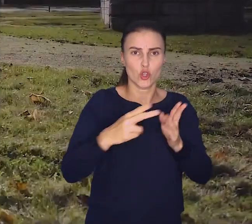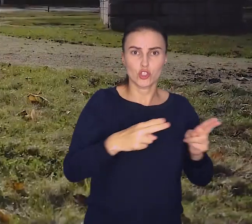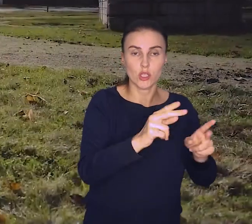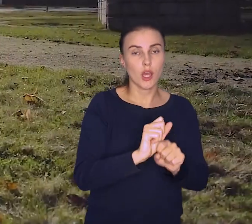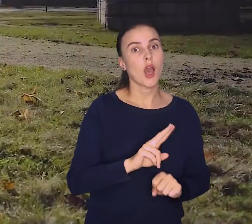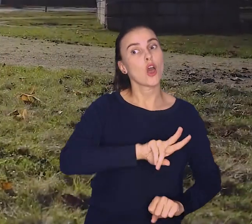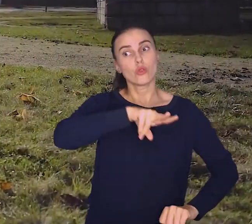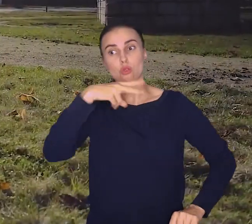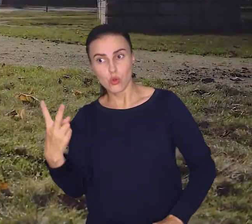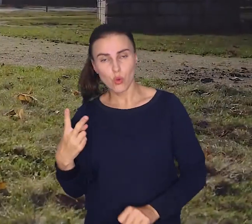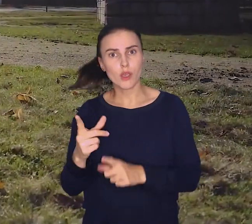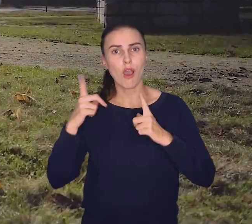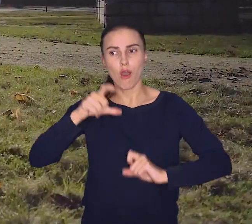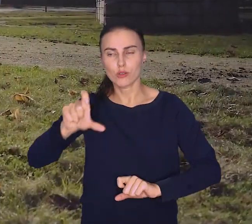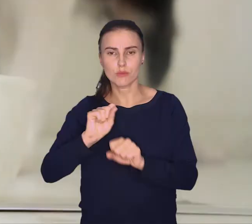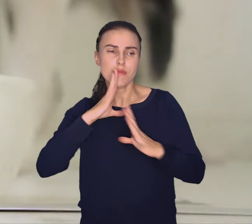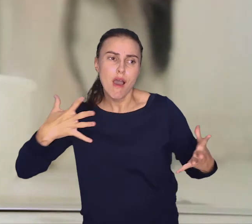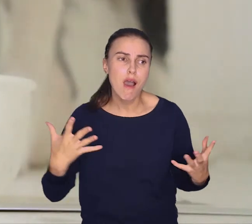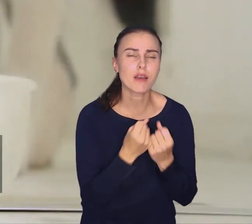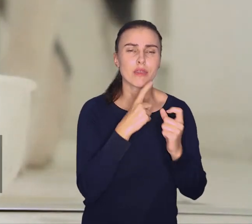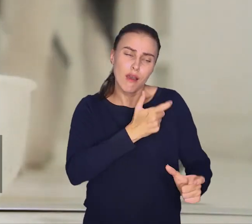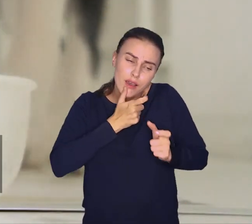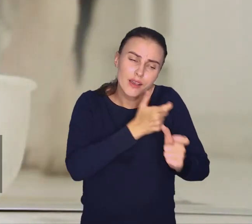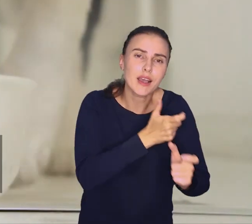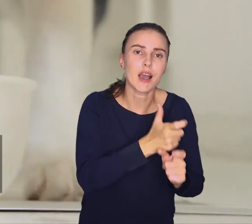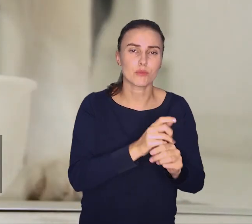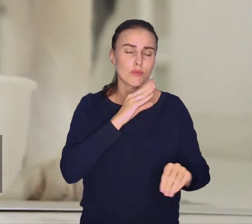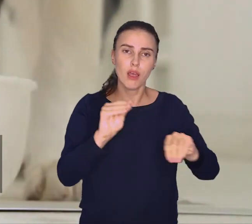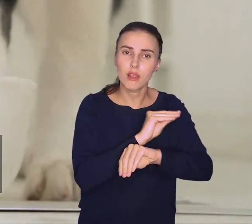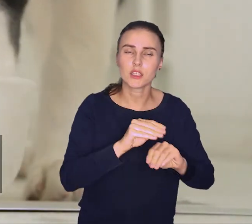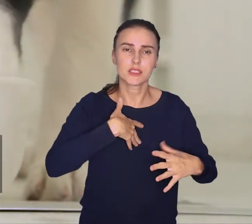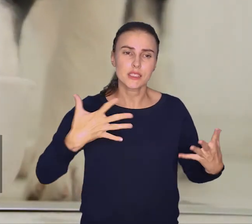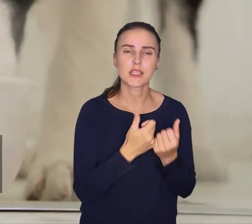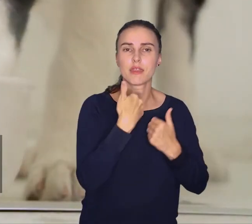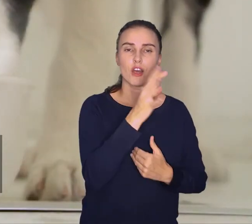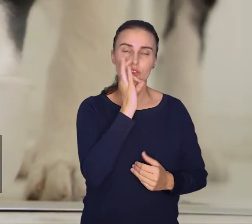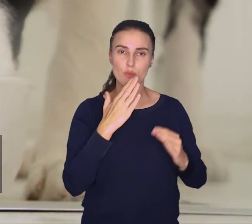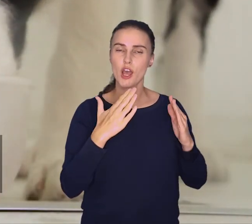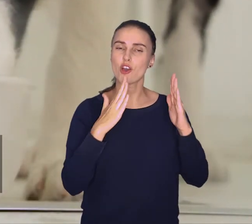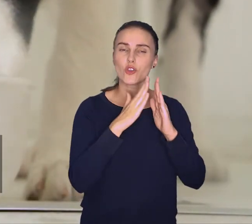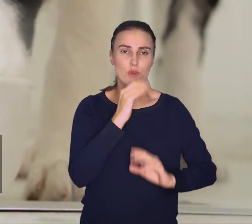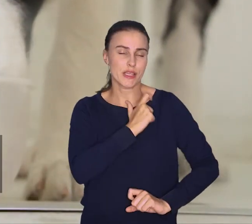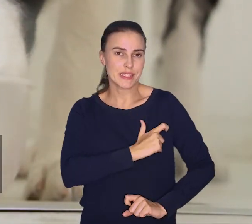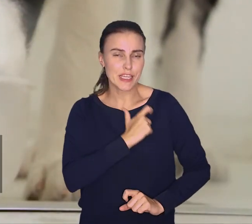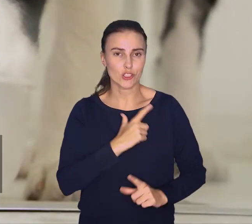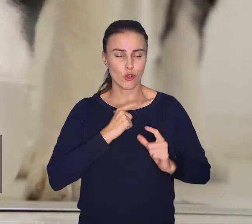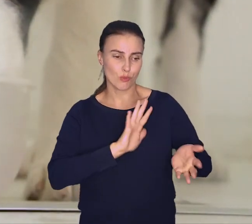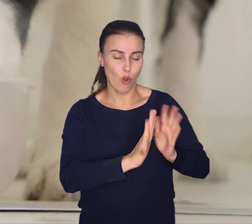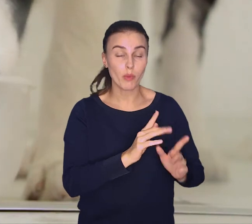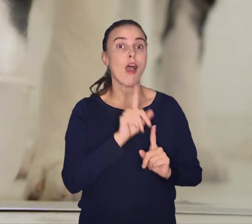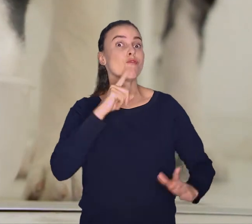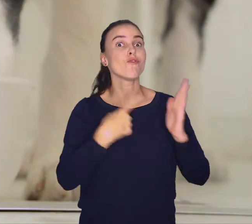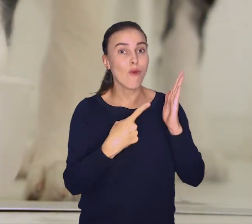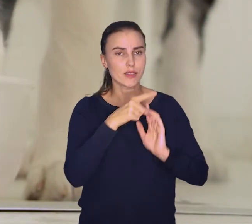Drudzy, jest takich koszmarów, ratują, karmią, leczą, znajdują przyjazne domy i serdecznych opiekunów.